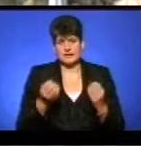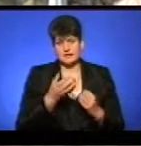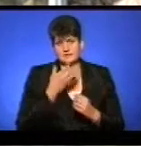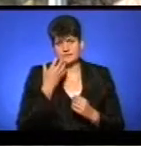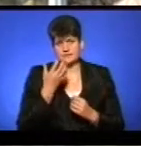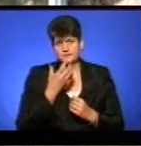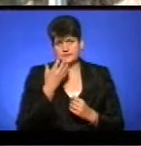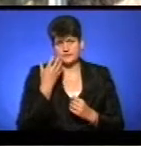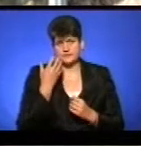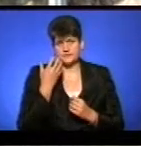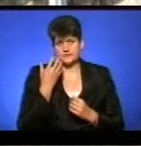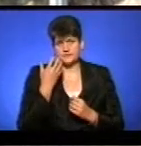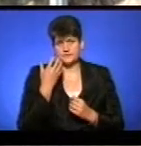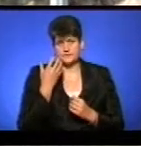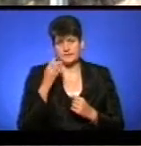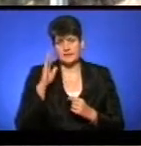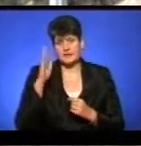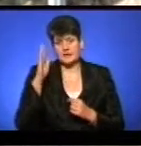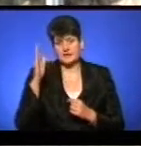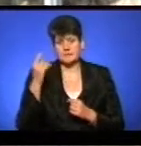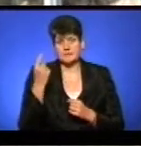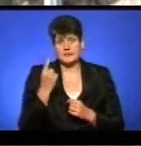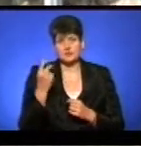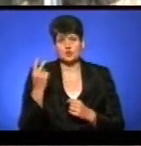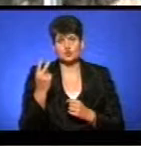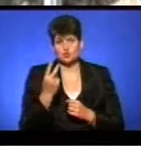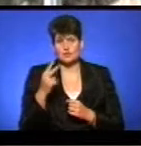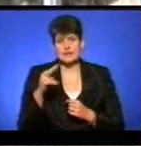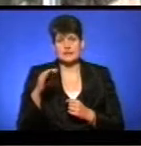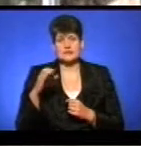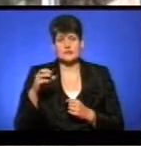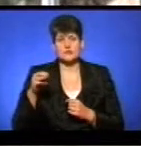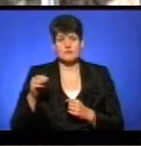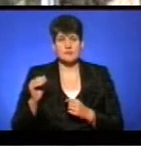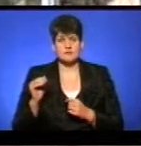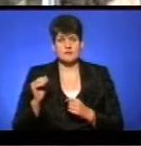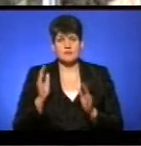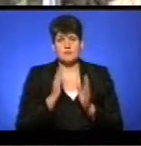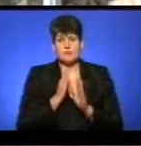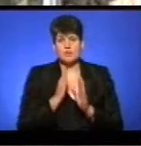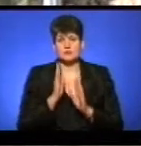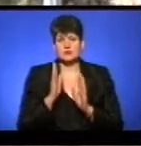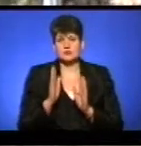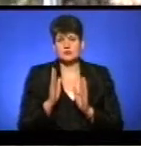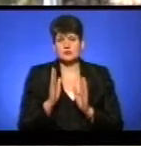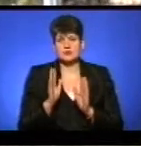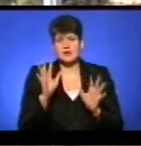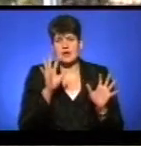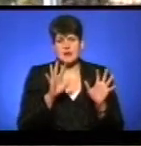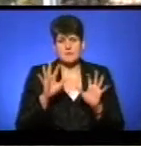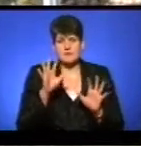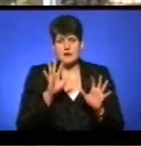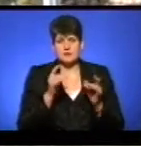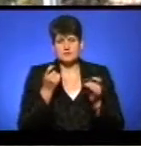термометра нам покажуть. Надалі, 1 та 2 листопада, погода буде хмарною та з